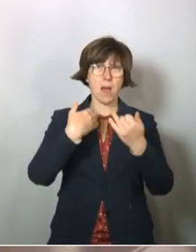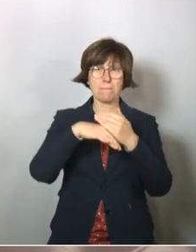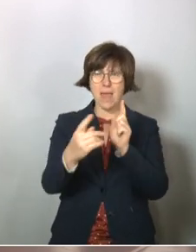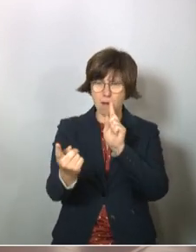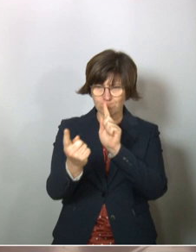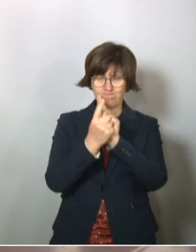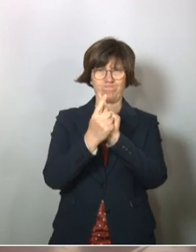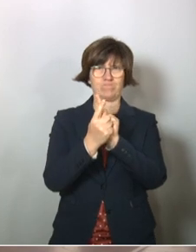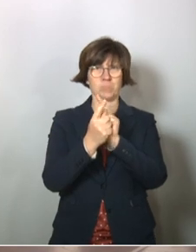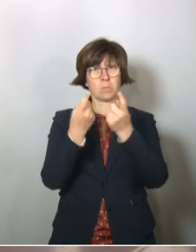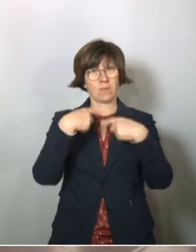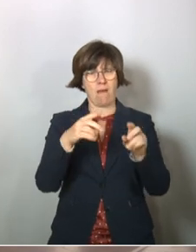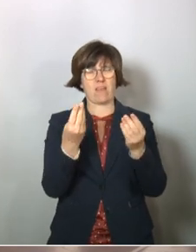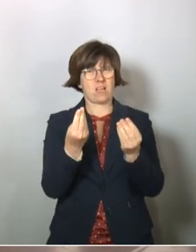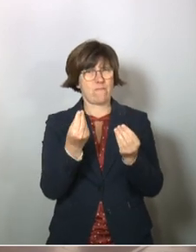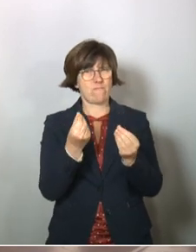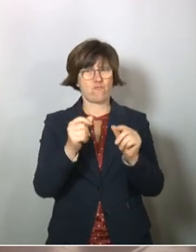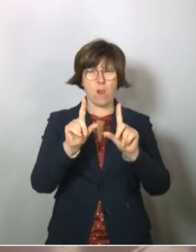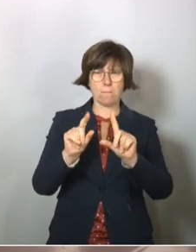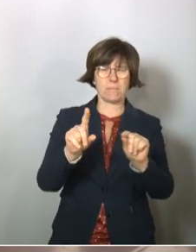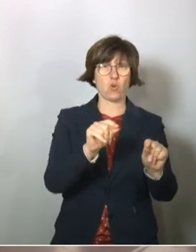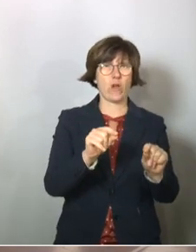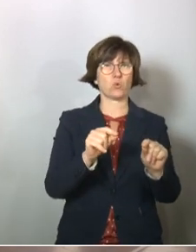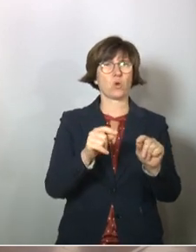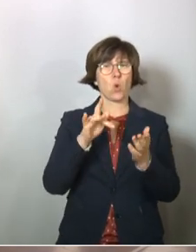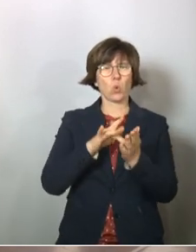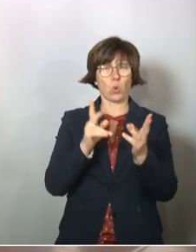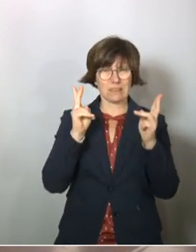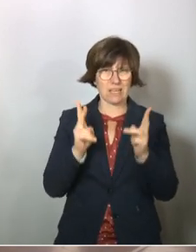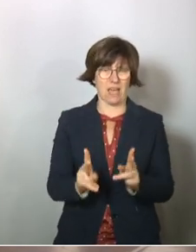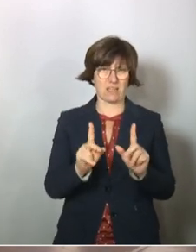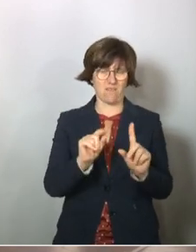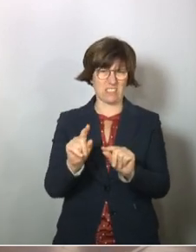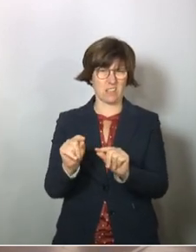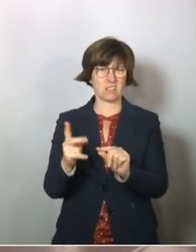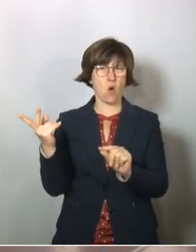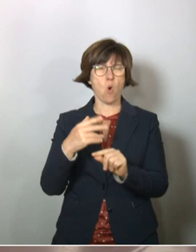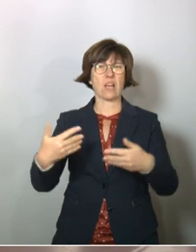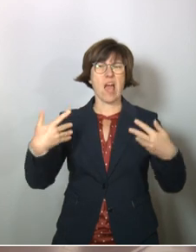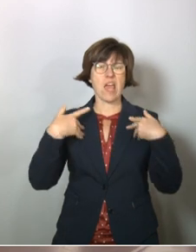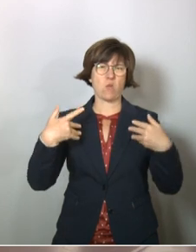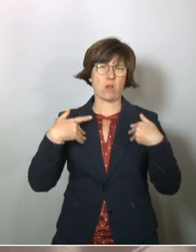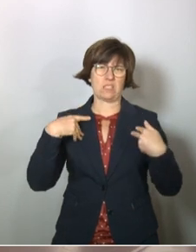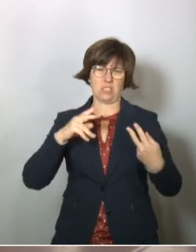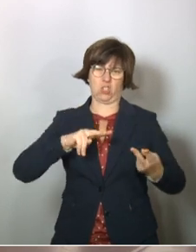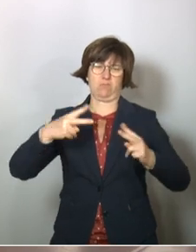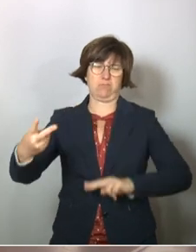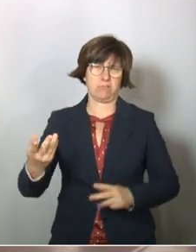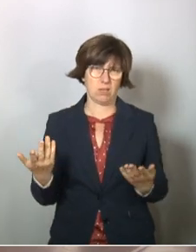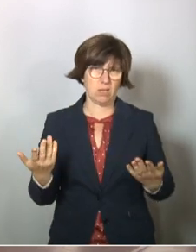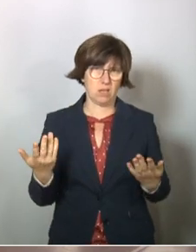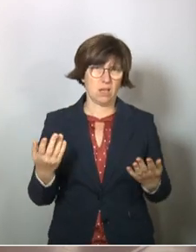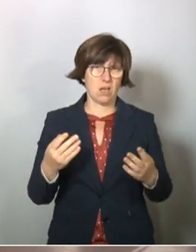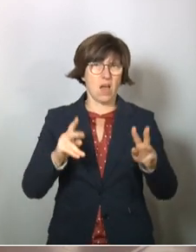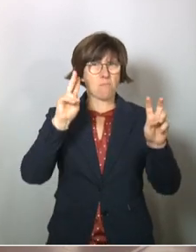zugeben, ein anderes Gefühl für die Bedeutung von Grundrechten bekommen. Oder sie wird egoistischer. Nach